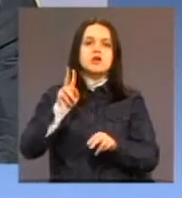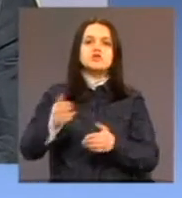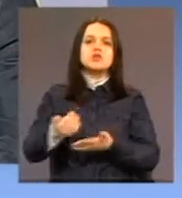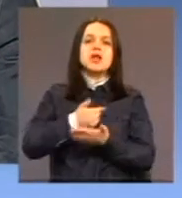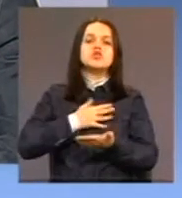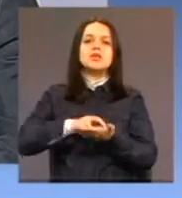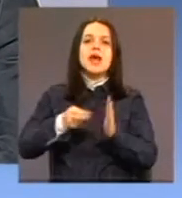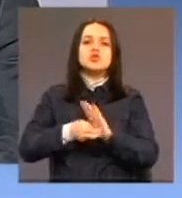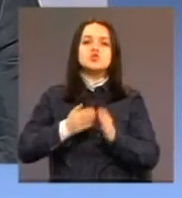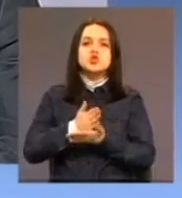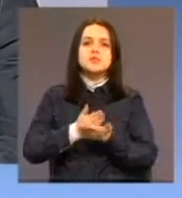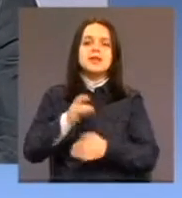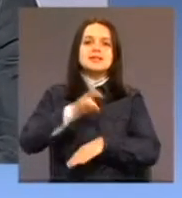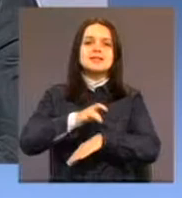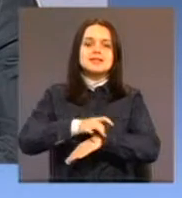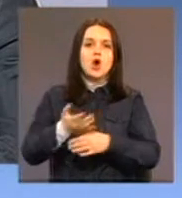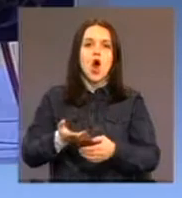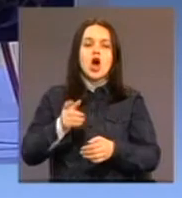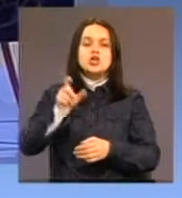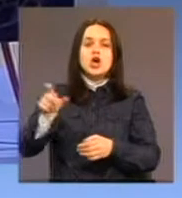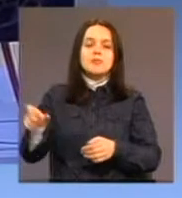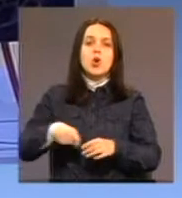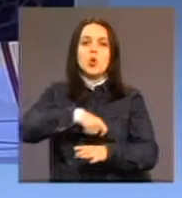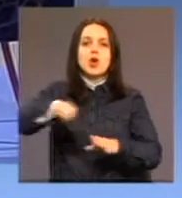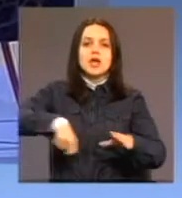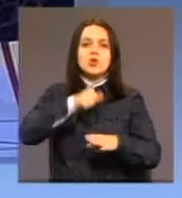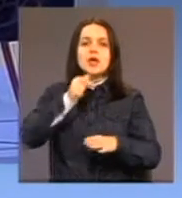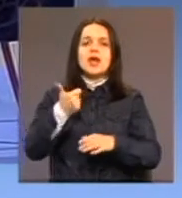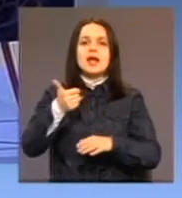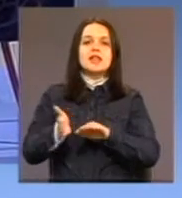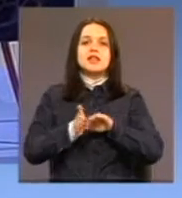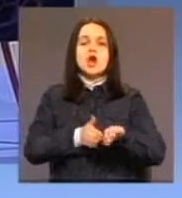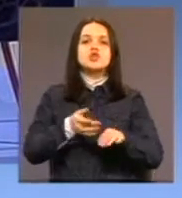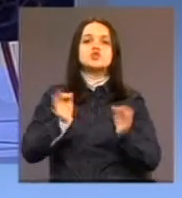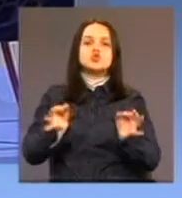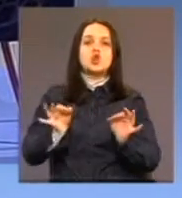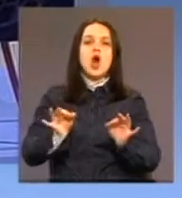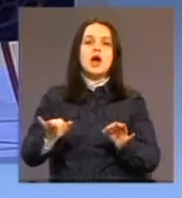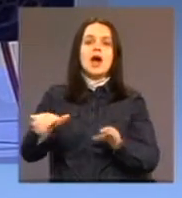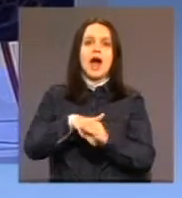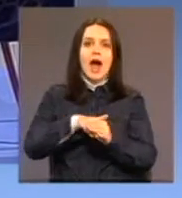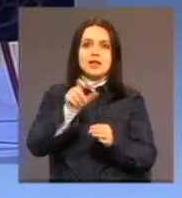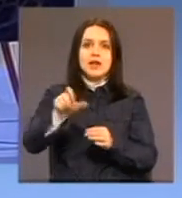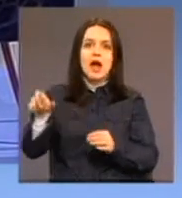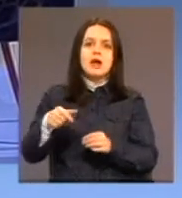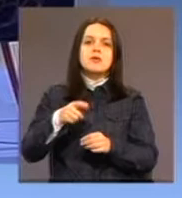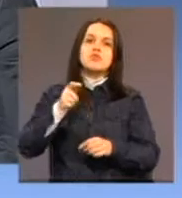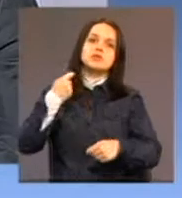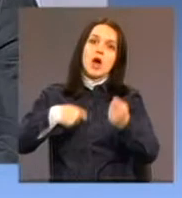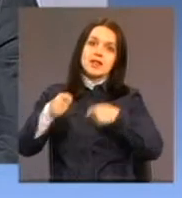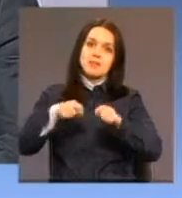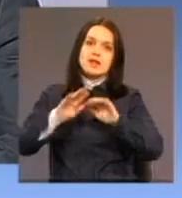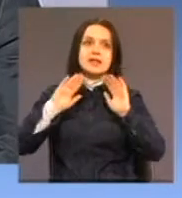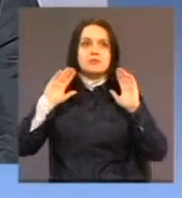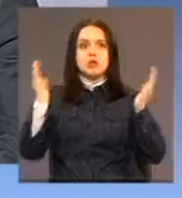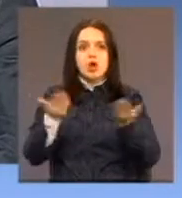osoblje, kuhinju, pa i dio stručnog kadra. Pored toga, naravno, morali smo adaptirati prostor, morali smo zaposliti još radnika,